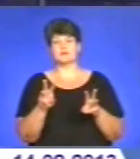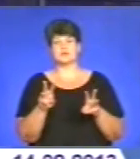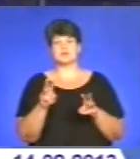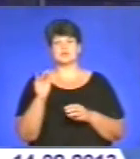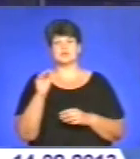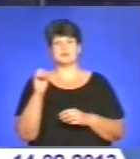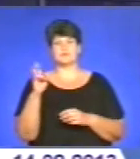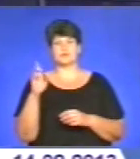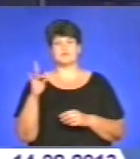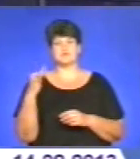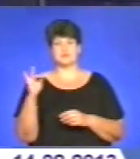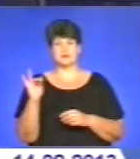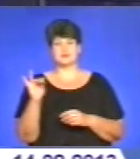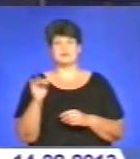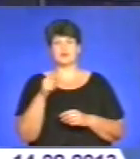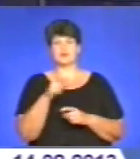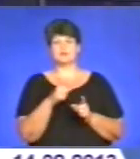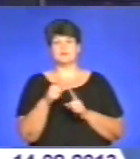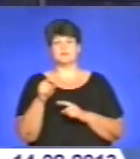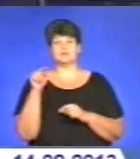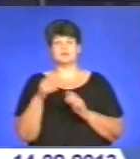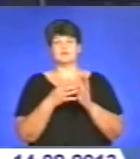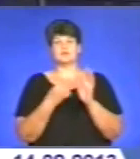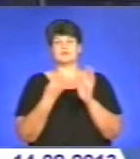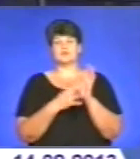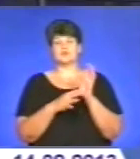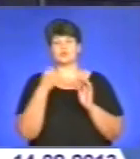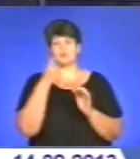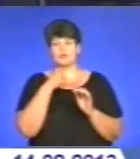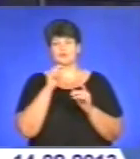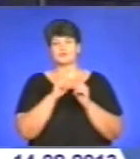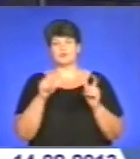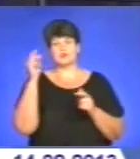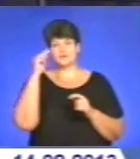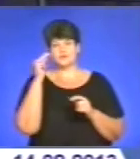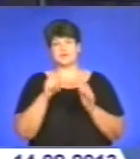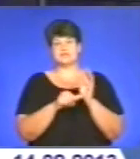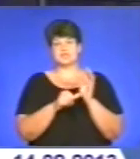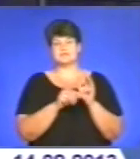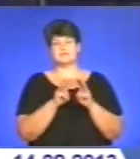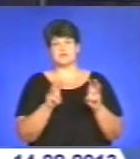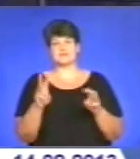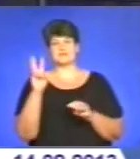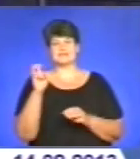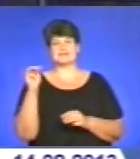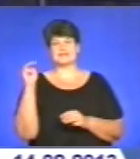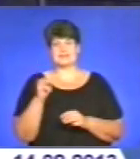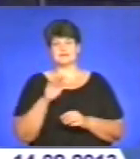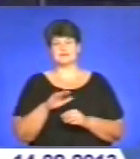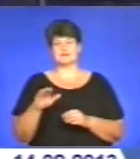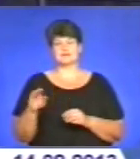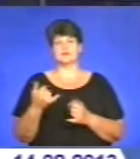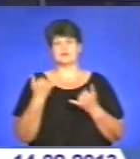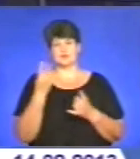Жибровський. За його словами, у 1990 році в школах навчалося 6 мільйонів 300 тисяч учнів, зараз 4